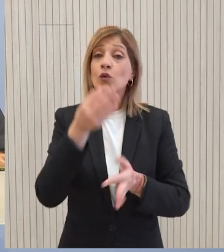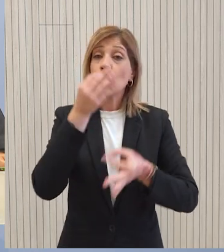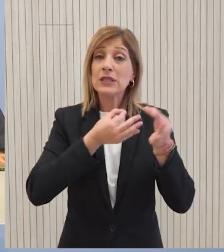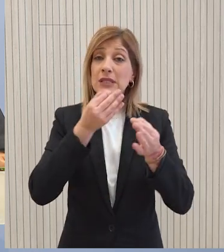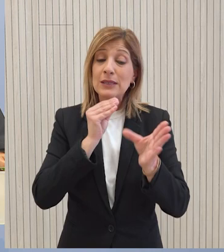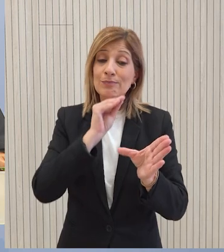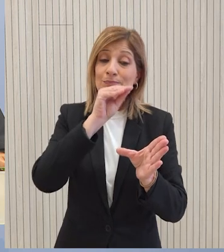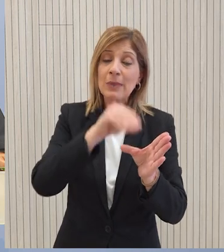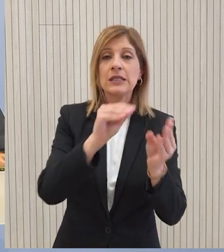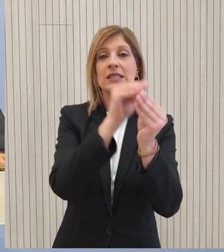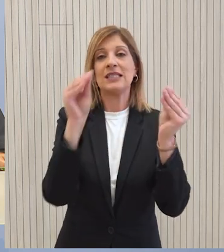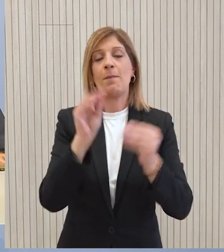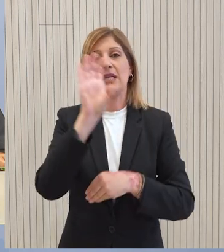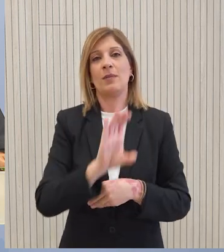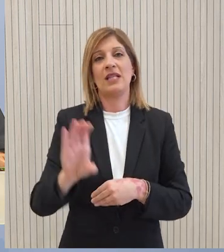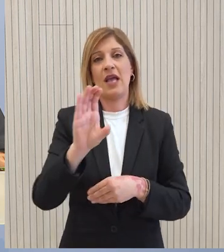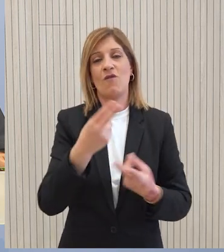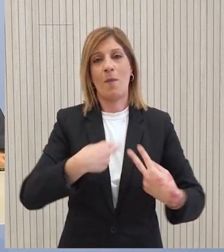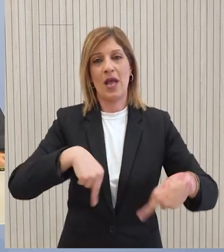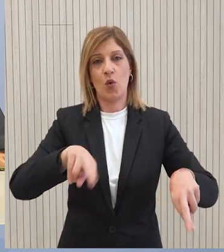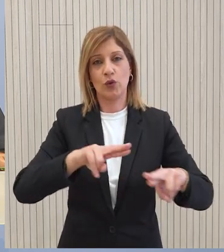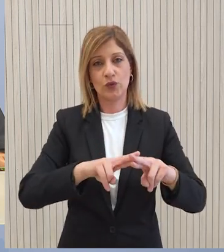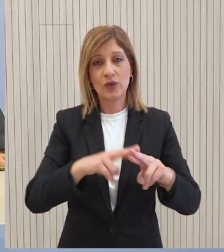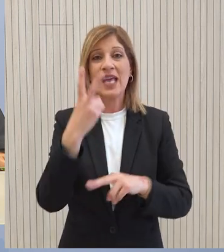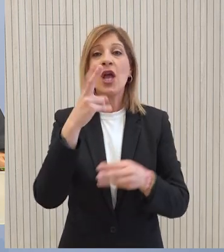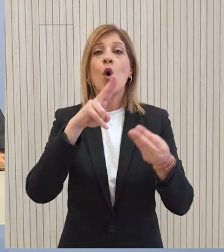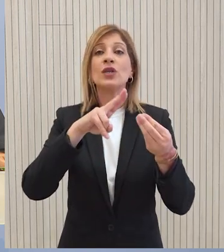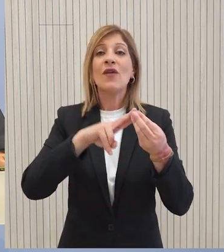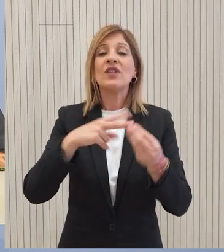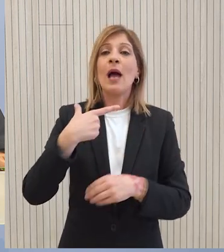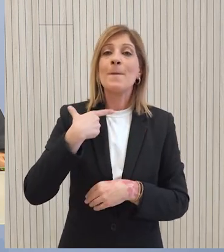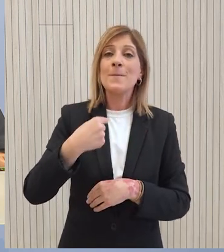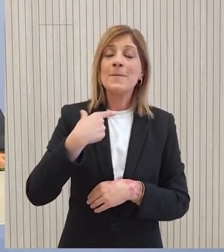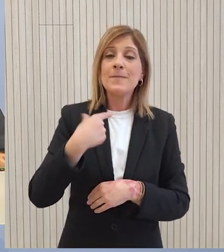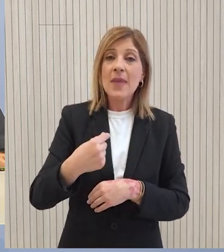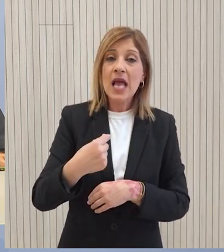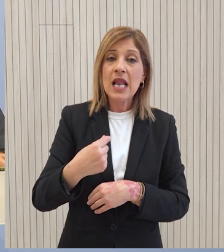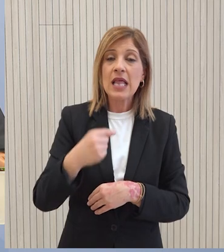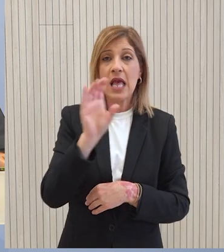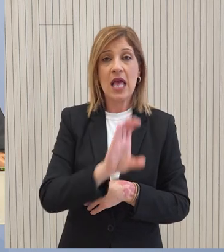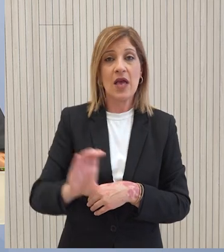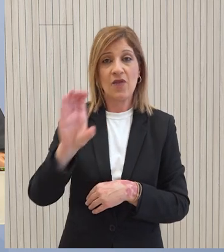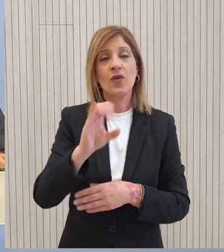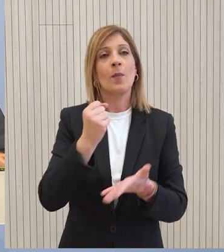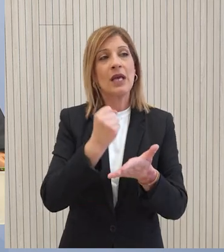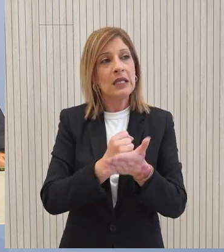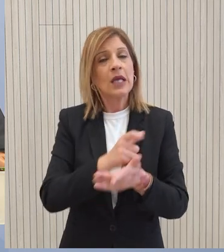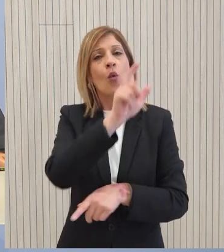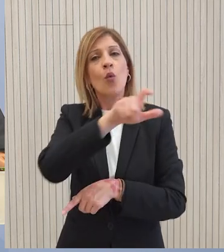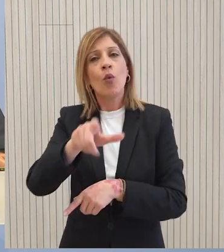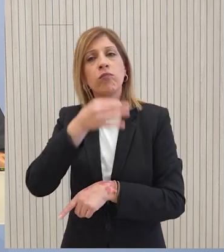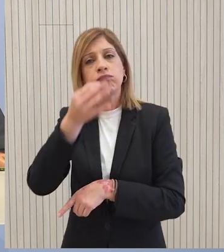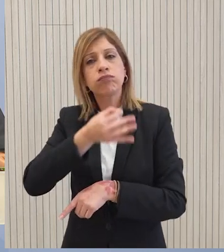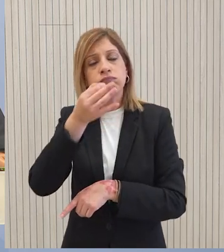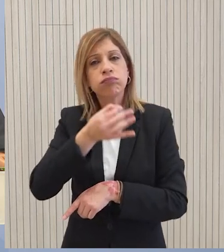συμπεράσματα του ελευταίου Ευρωπαϊκού Συμβουλίου έχουν αποφασίσει τα 207 κράτη-μέλη για αυτή την προσέγγιση και είναι σχετικές και οι τοποθετήσεις